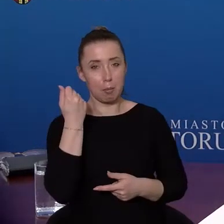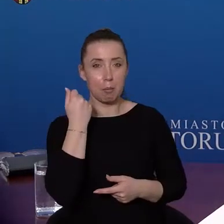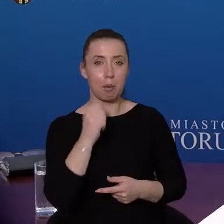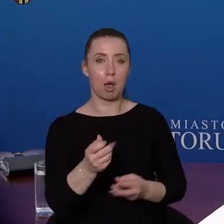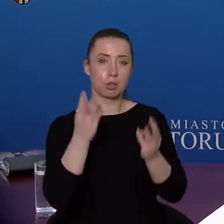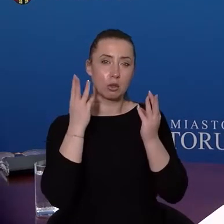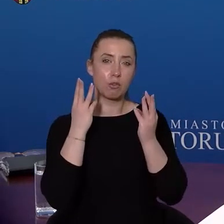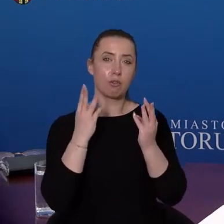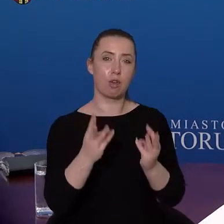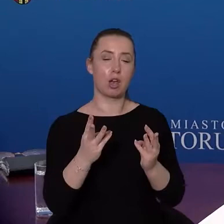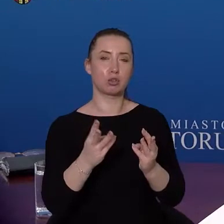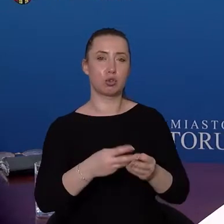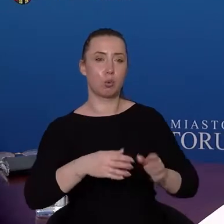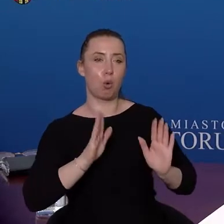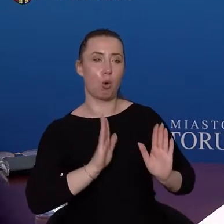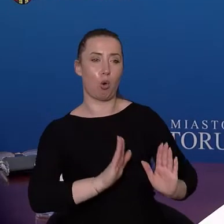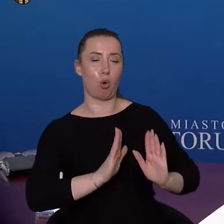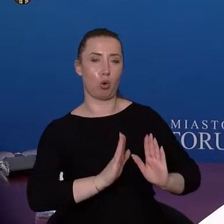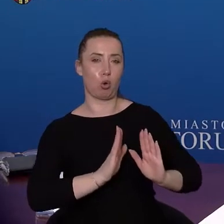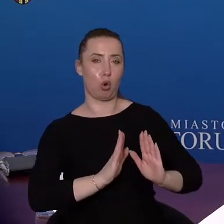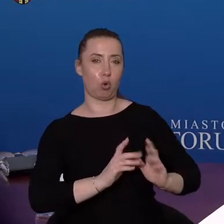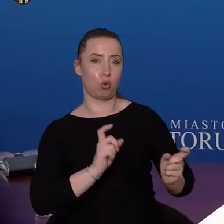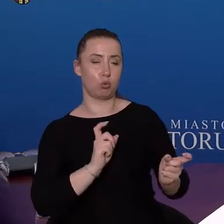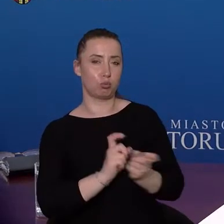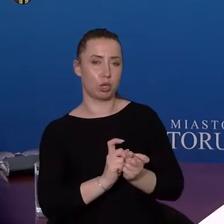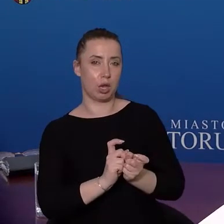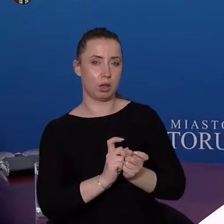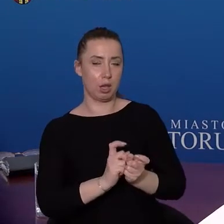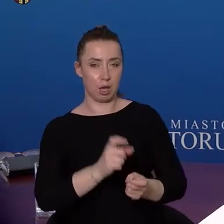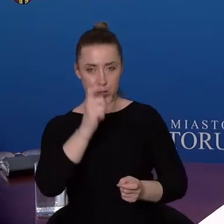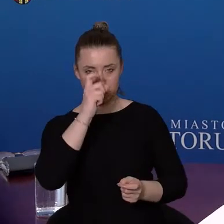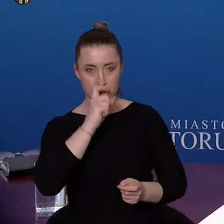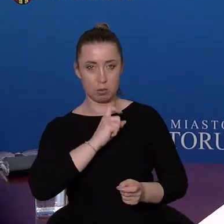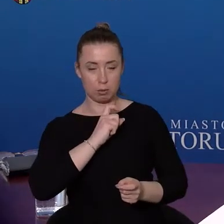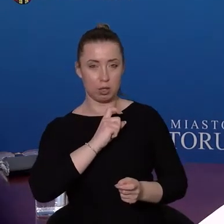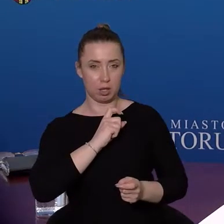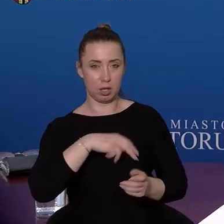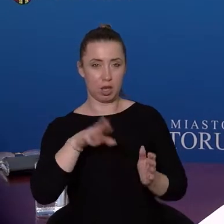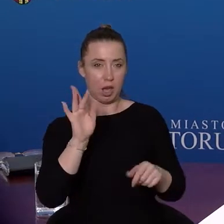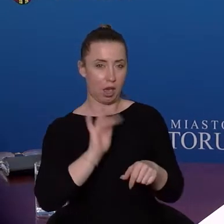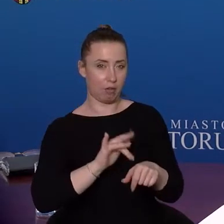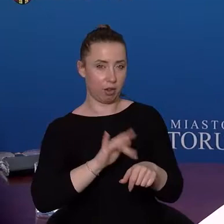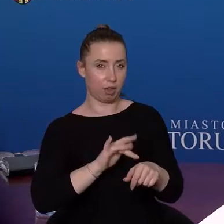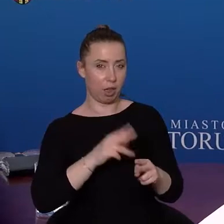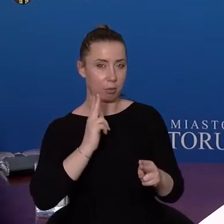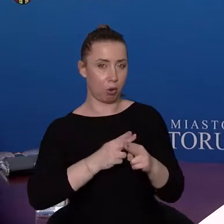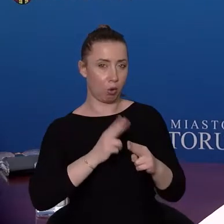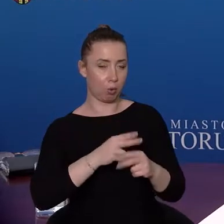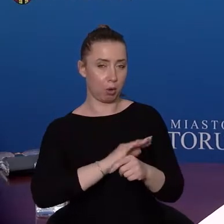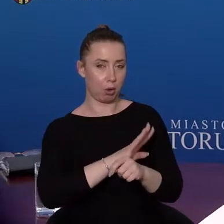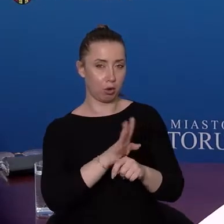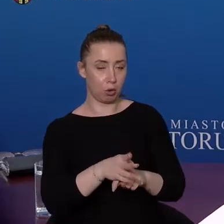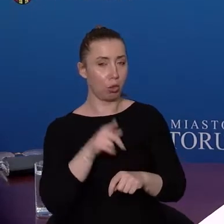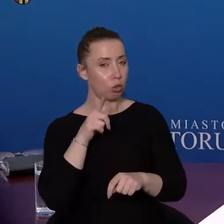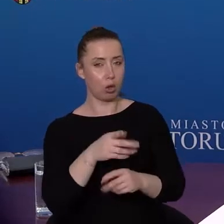istotną obroną naszą przed złymi skutkami zakażenia SARS-CoV-2, zachorowania na COVID-19